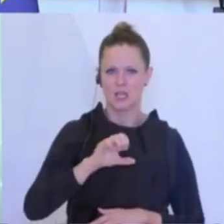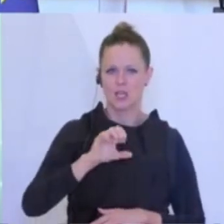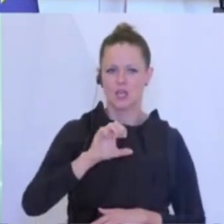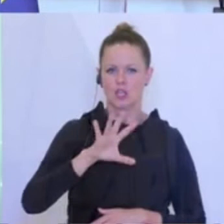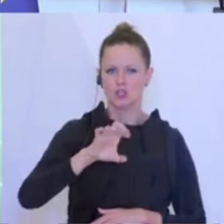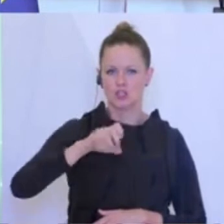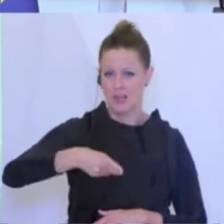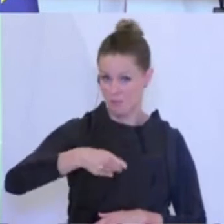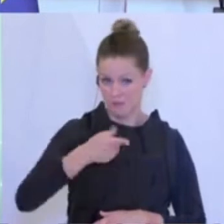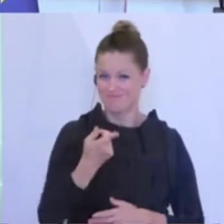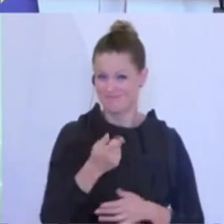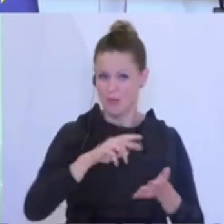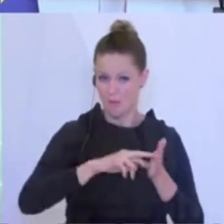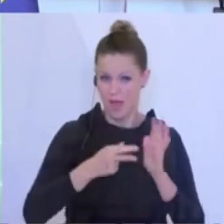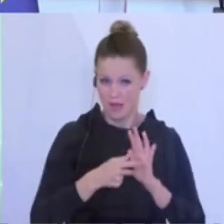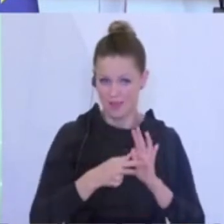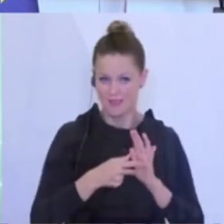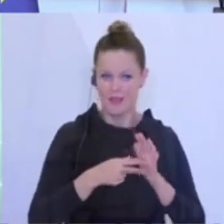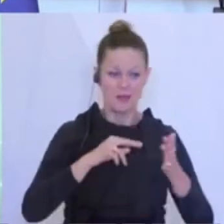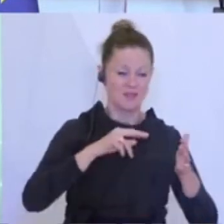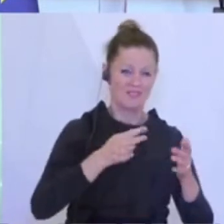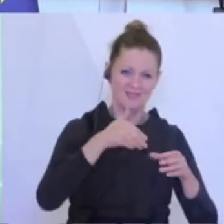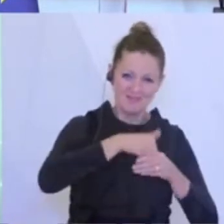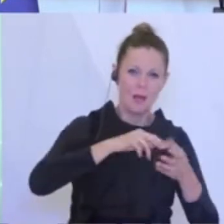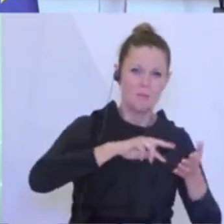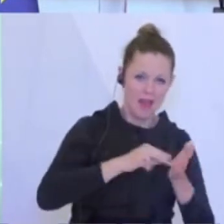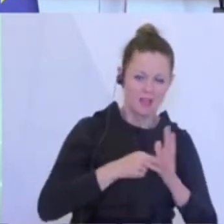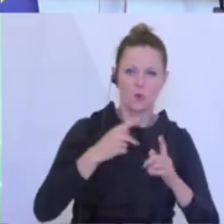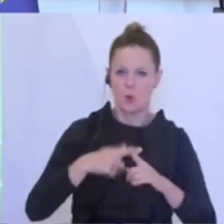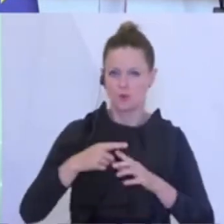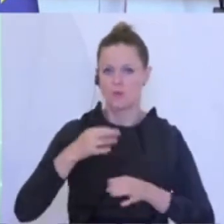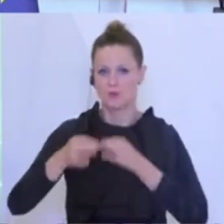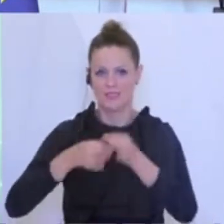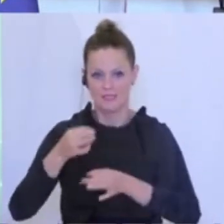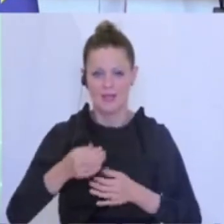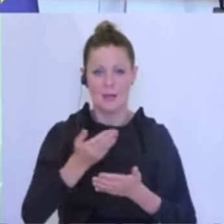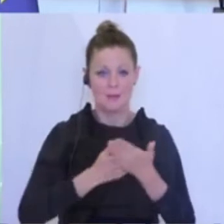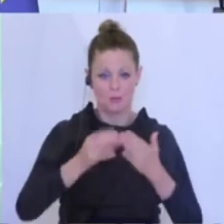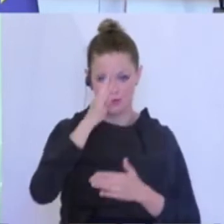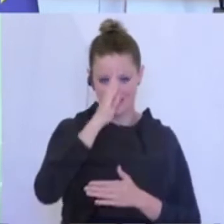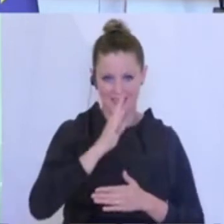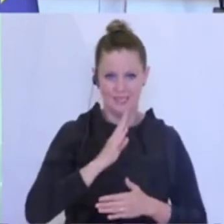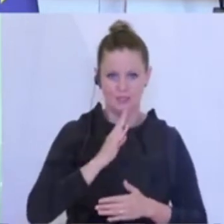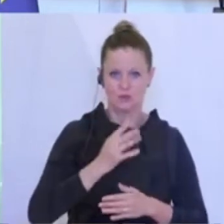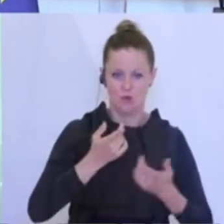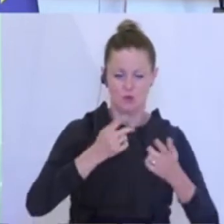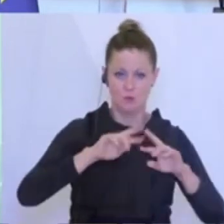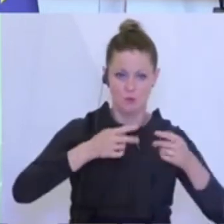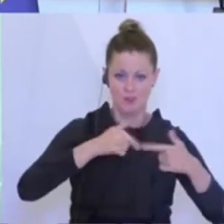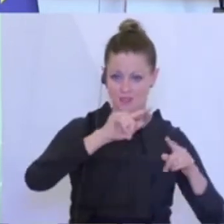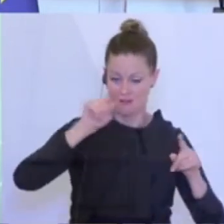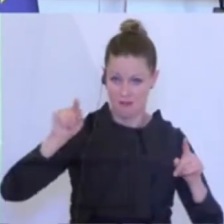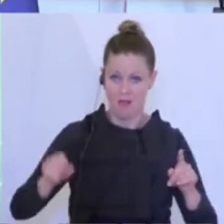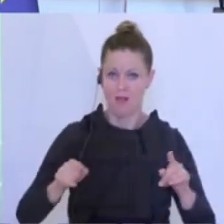nennen, der SCHEP ist ein Plan und ein Prozess zugleich. Die Bildungsdirektionen der Länder haben gemeldet, welche